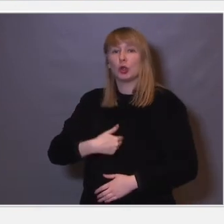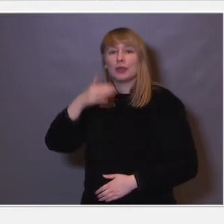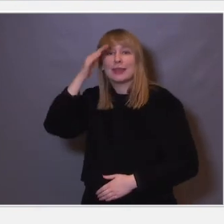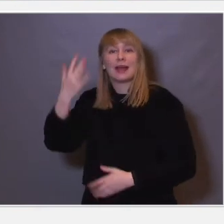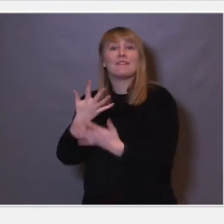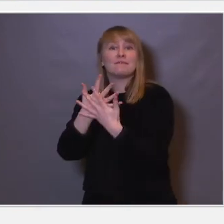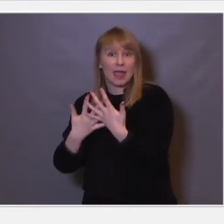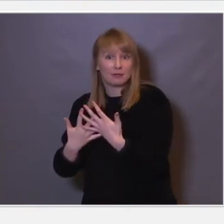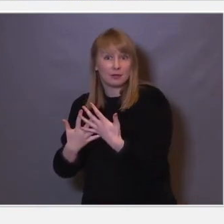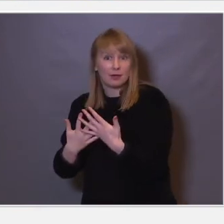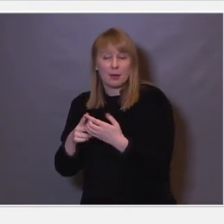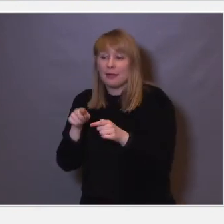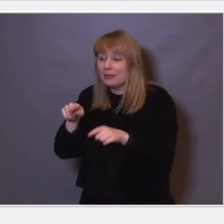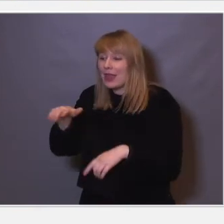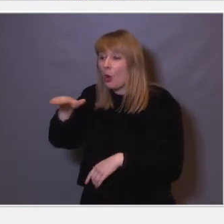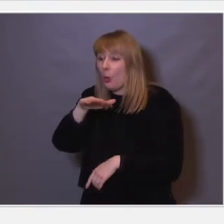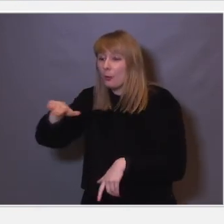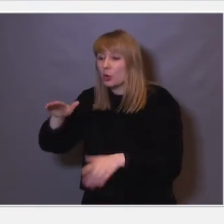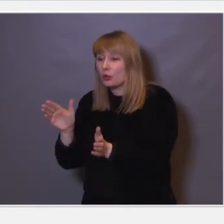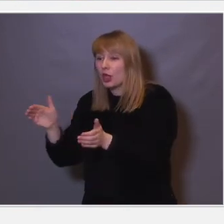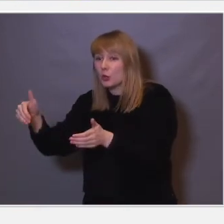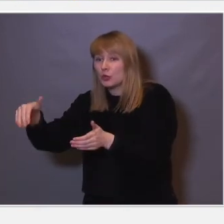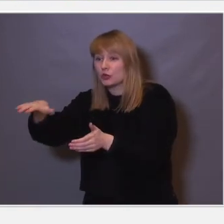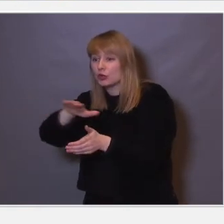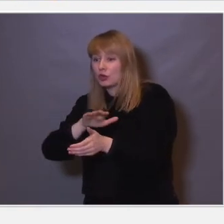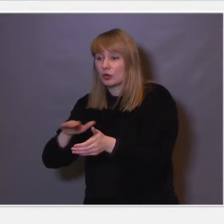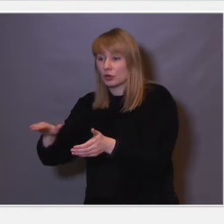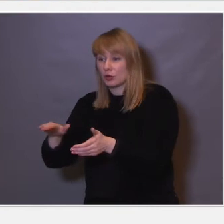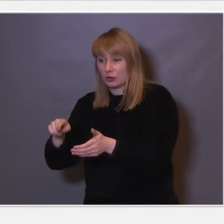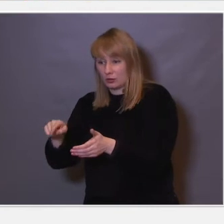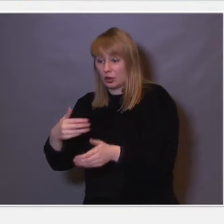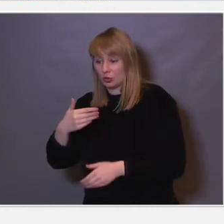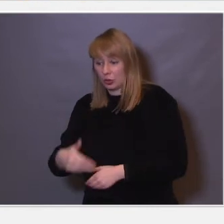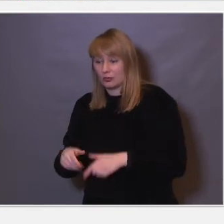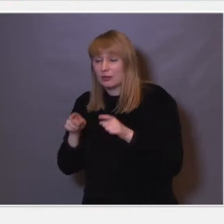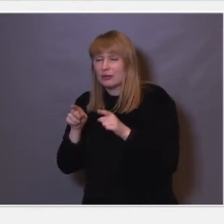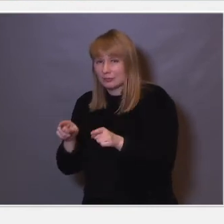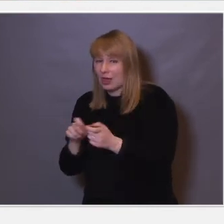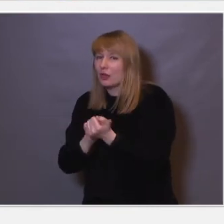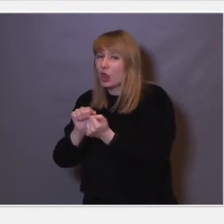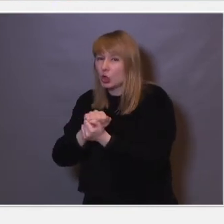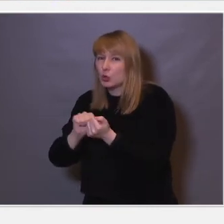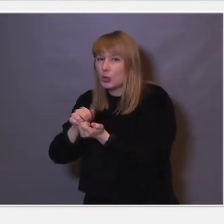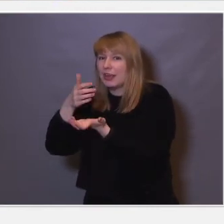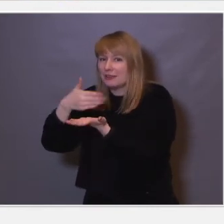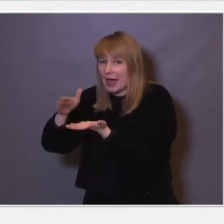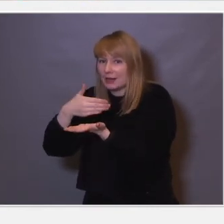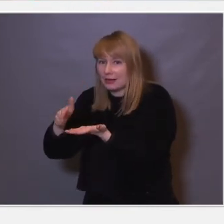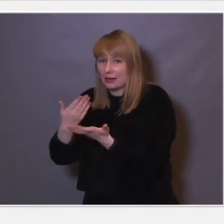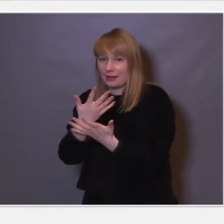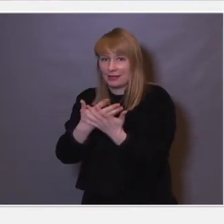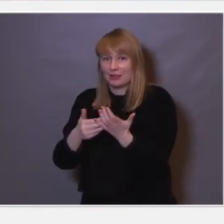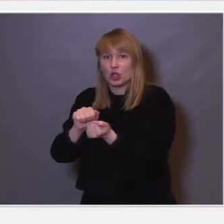det som viser seg er det området som ligger rundt det området som er dødt, der er det en naturlig fjerning av disse